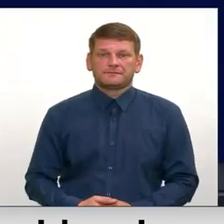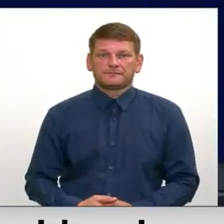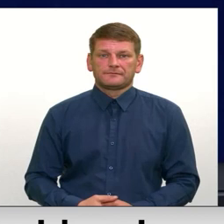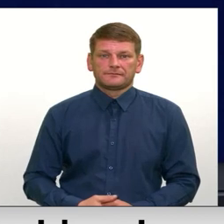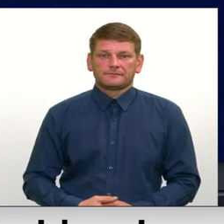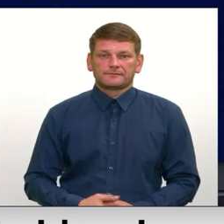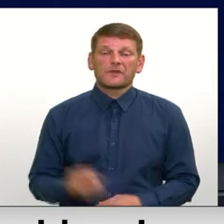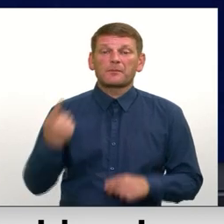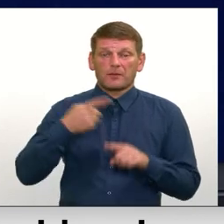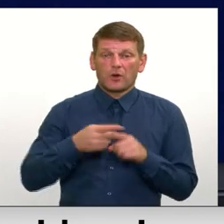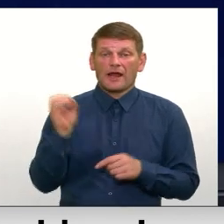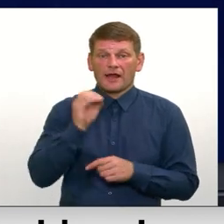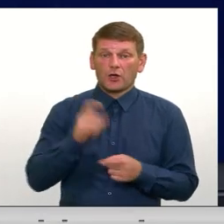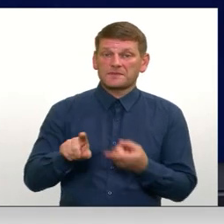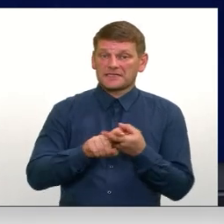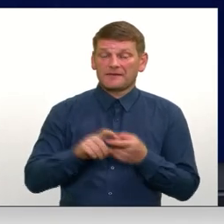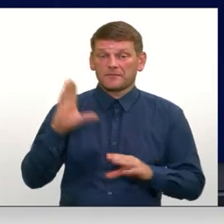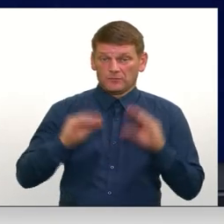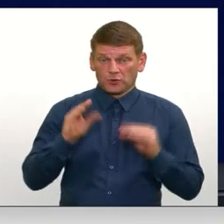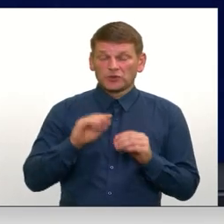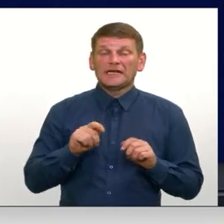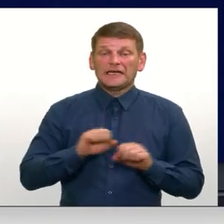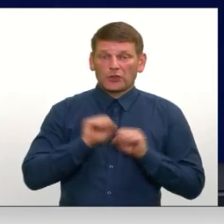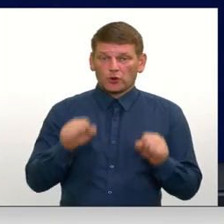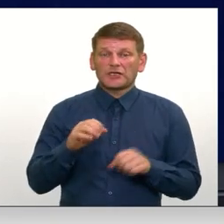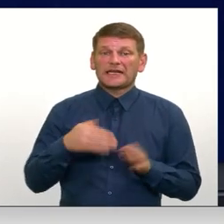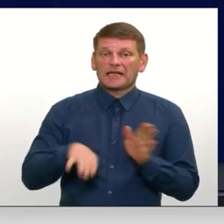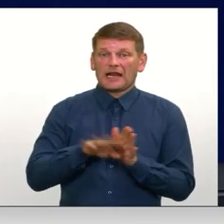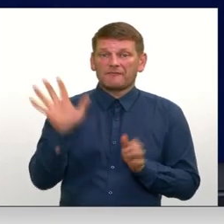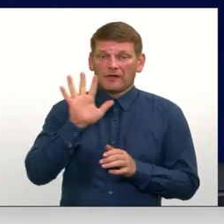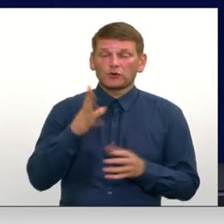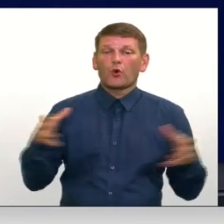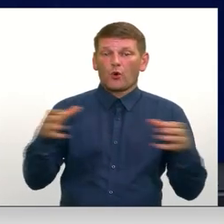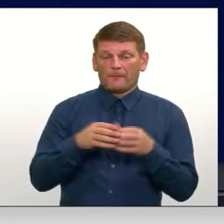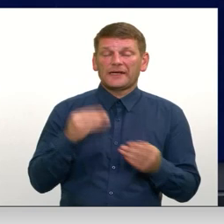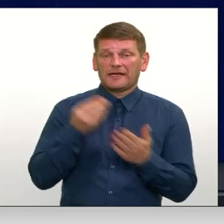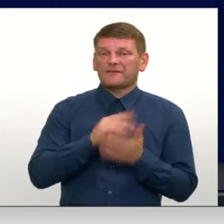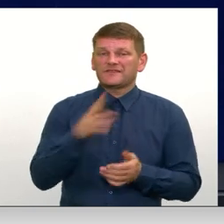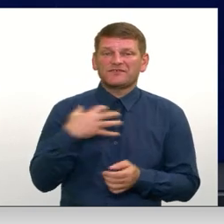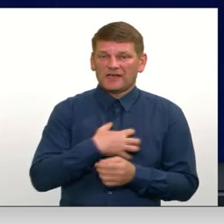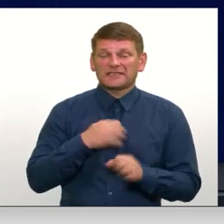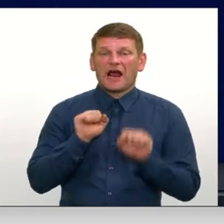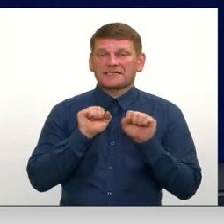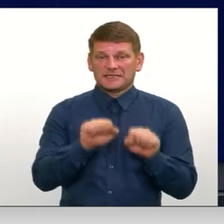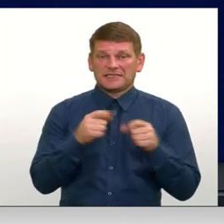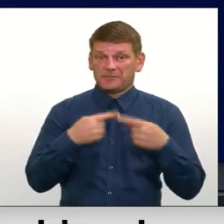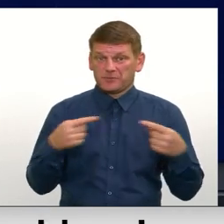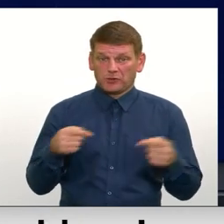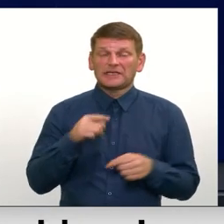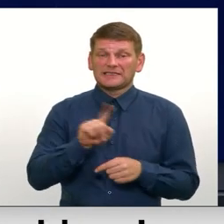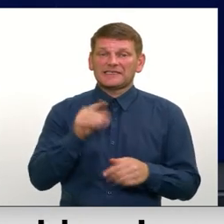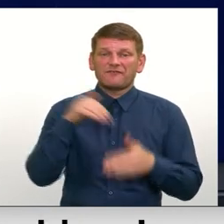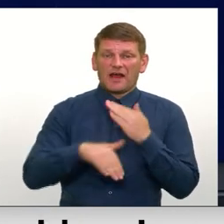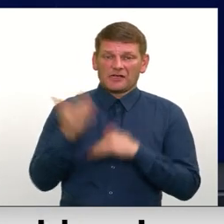Pirmo reizi Eiropas savienības budžets iedrošinās dalību valstis kopīgi iepirkt visvajadzīgākos aizsardzības produktus. Tas ir